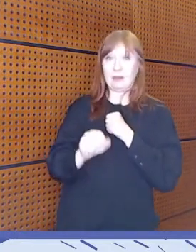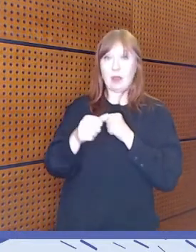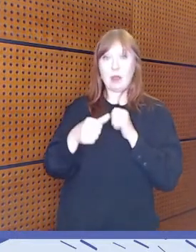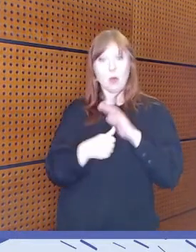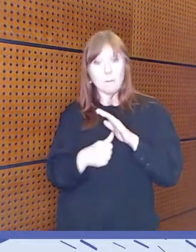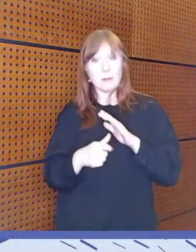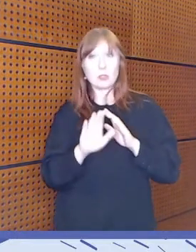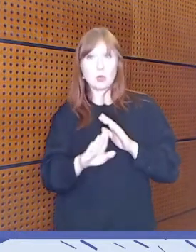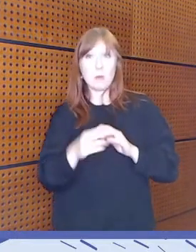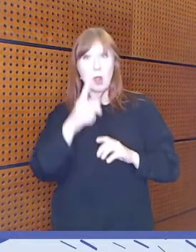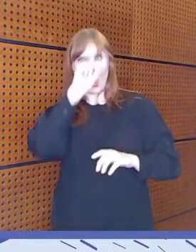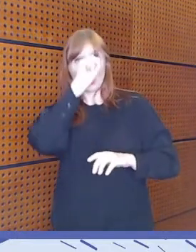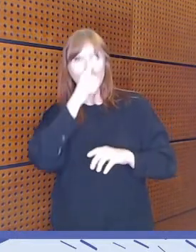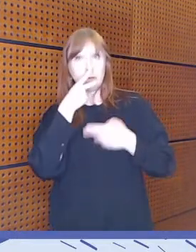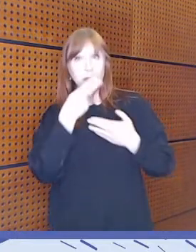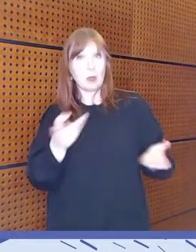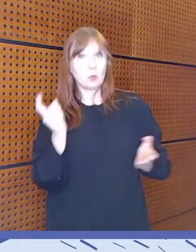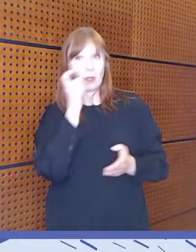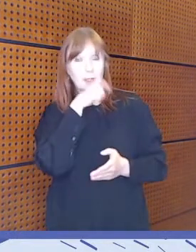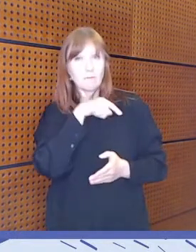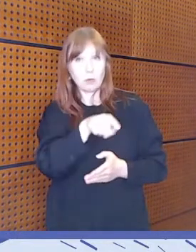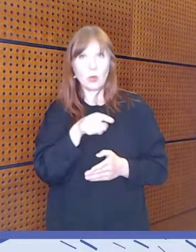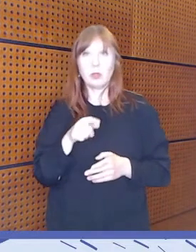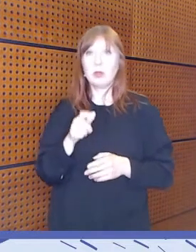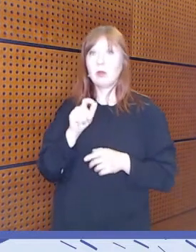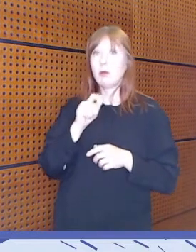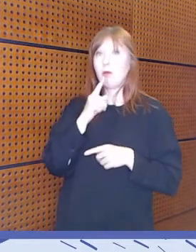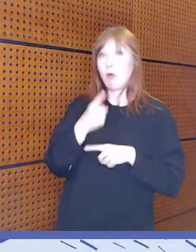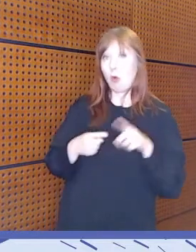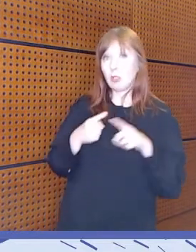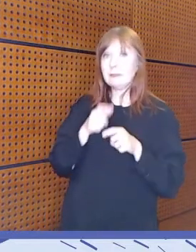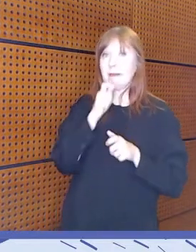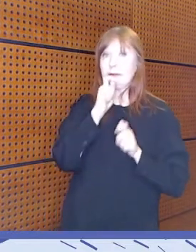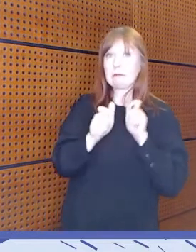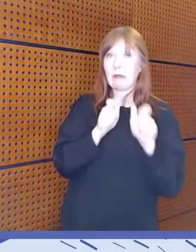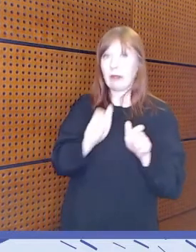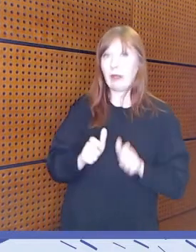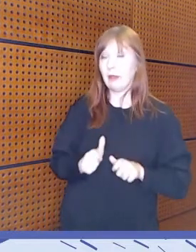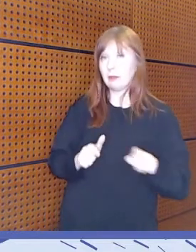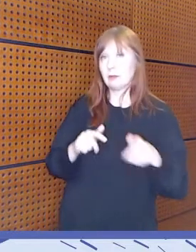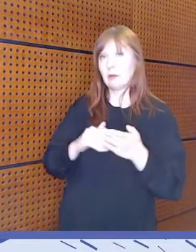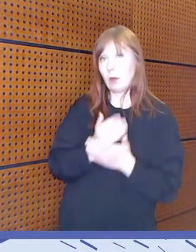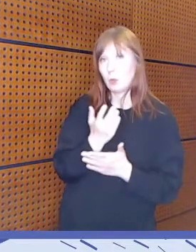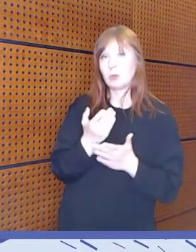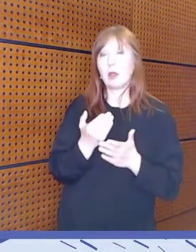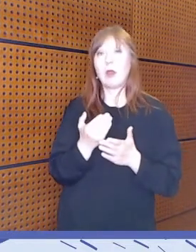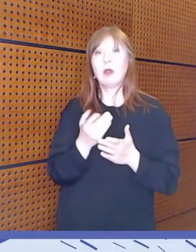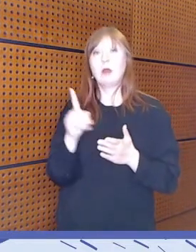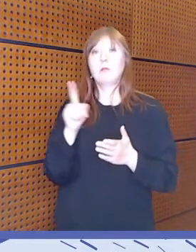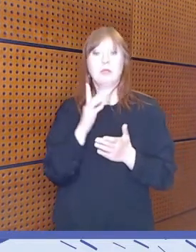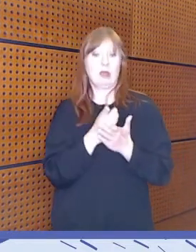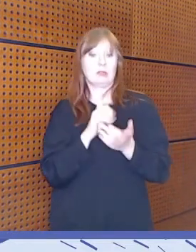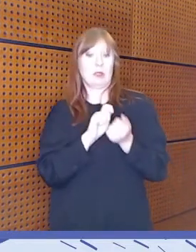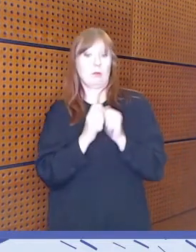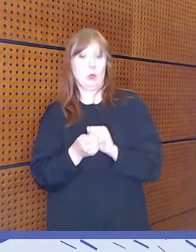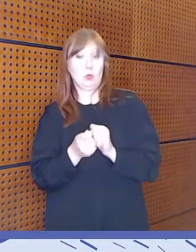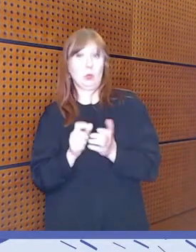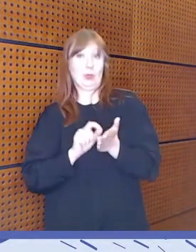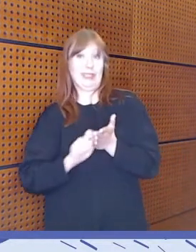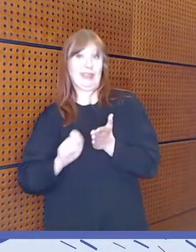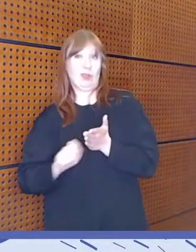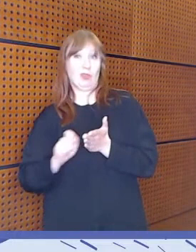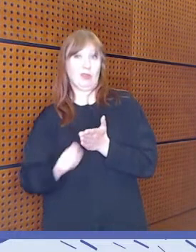osaamisensa osoittaa, vaikka sitten sanelemalla. En tiedä, miten se asia siinä muuttuisi, että sen kirjoittaisi käsiin. on toki erilainen prosessi, mutta